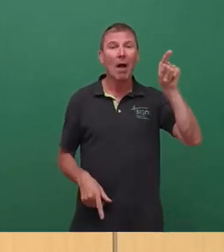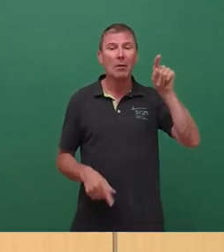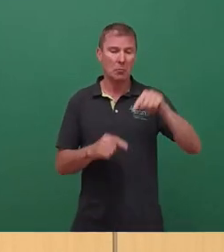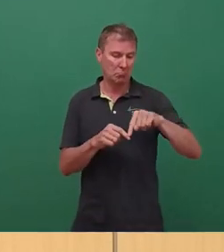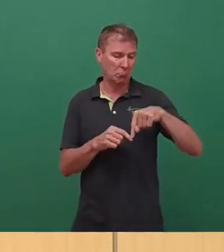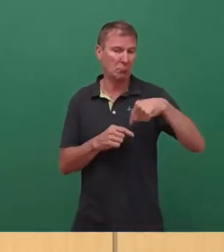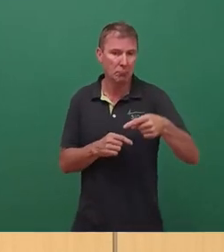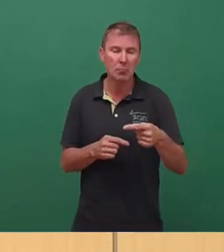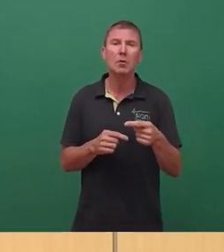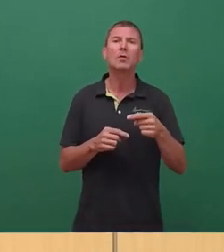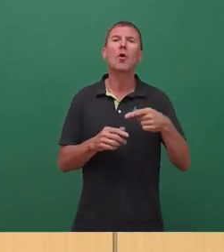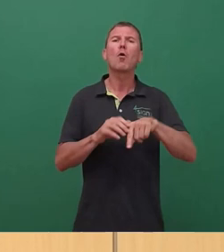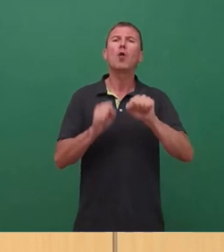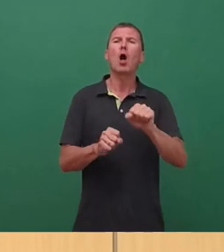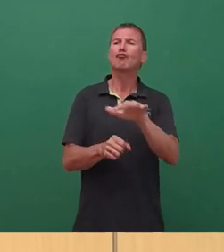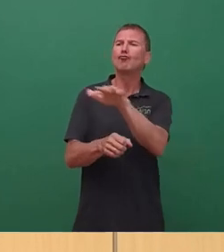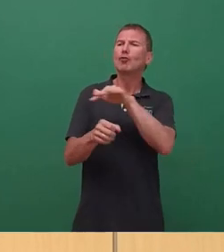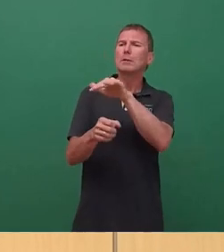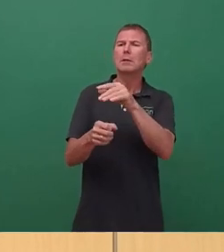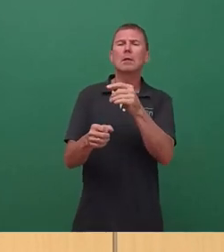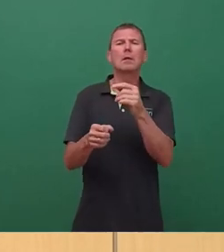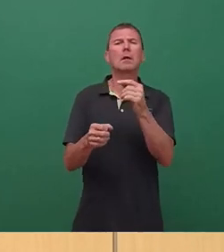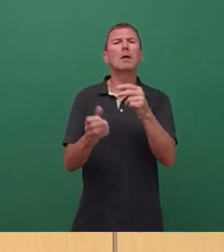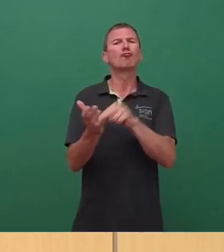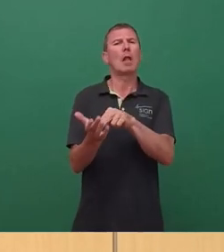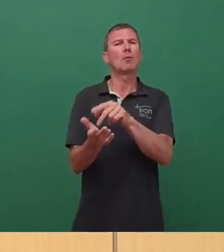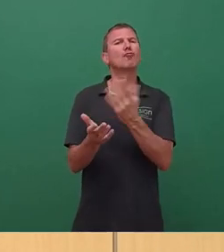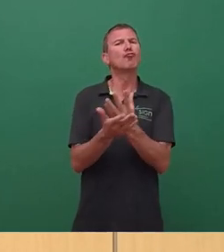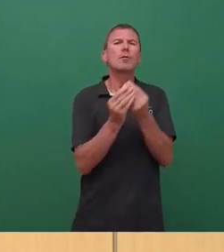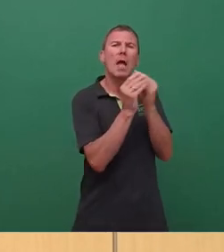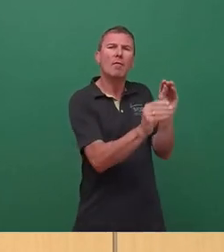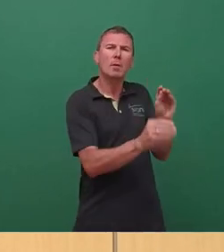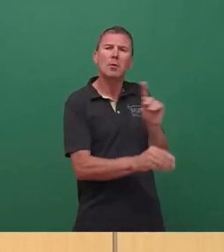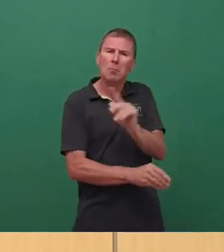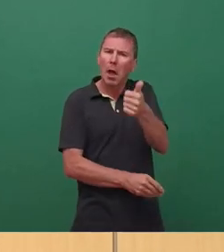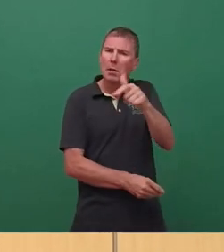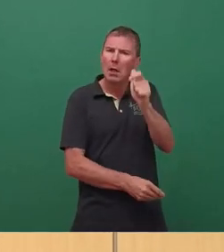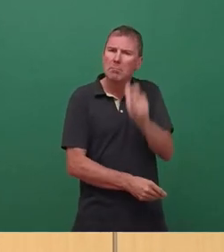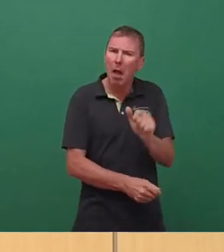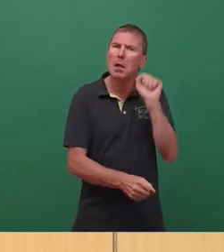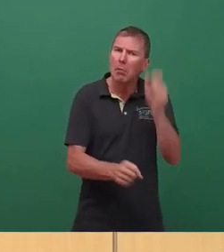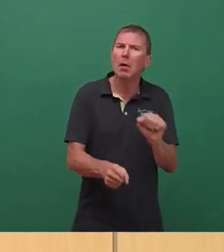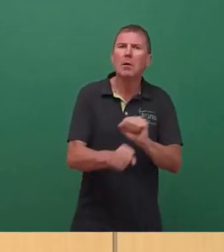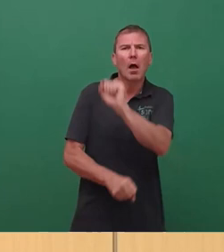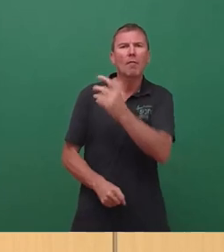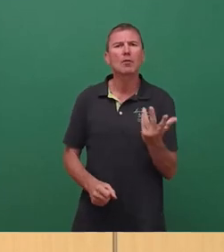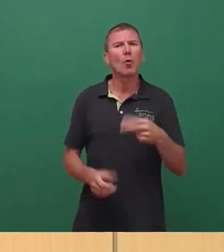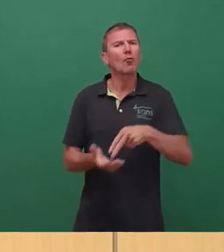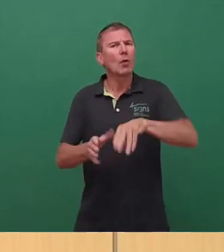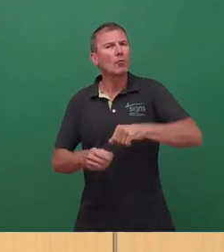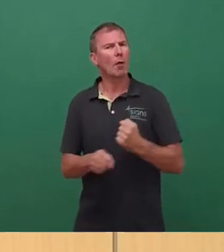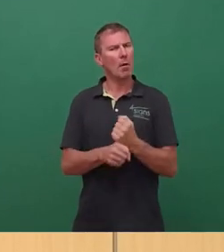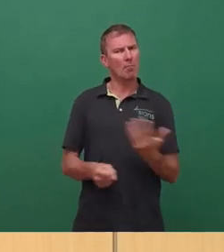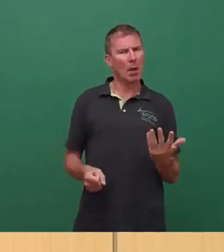Unterschutzstellung informiert worden sein, mit der Möglichkeit bis 31. Mai dagegen Widerspruch einzulegen oder Stellung zu nehmen, wie auch immer.